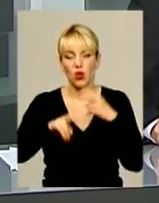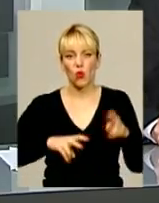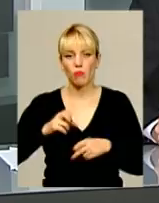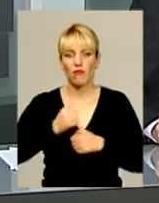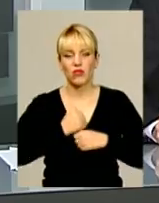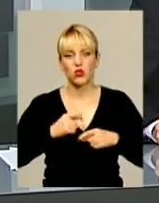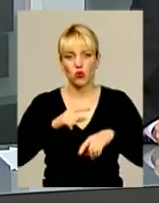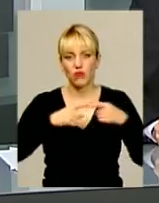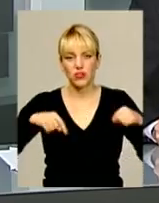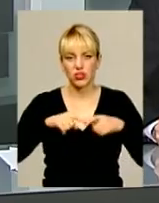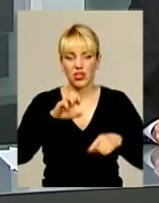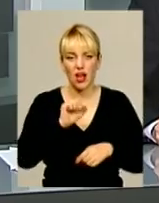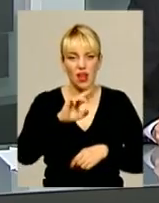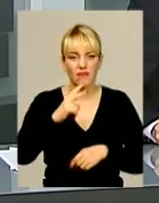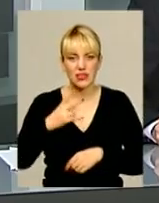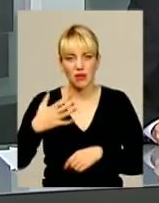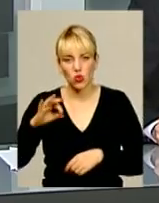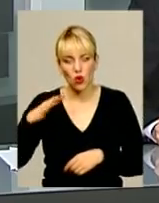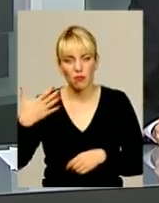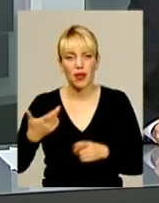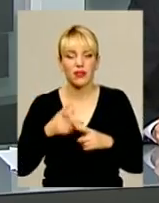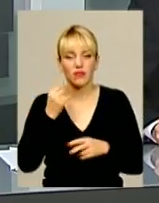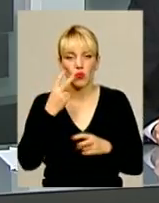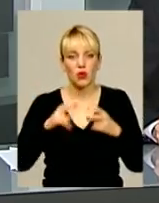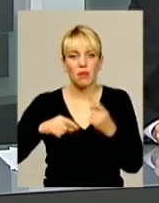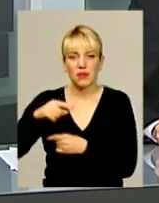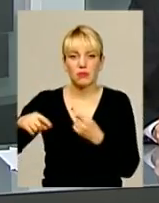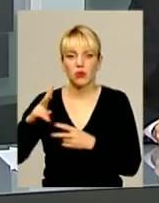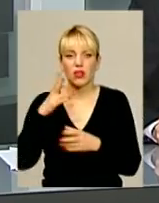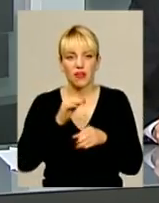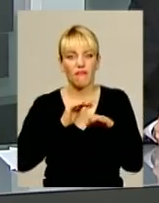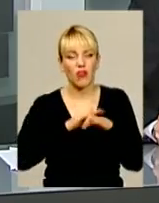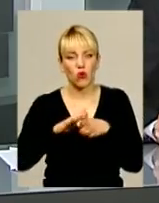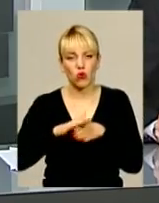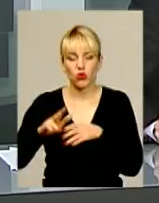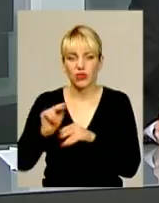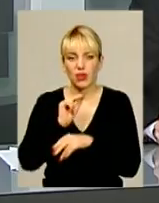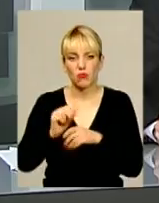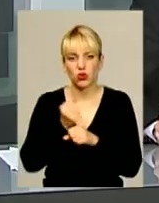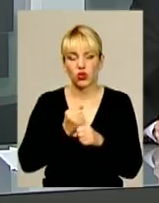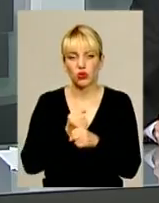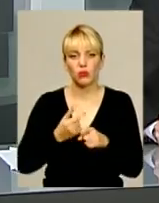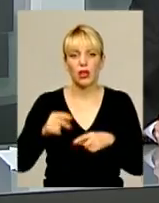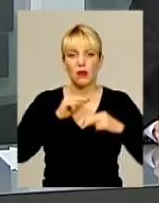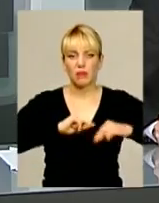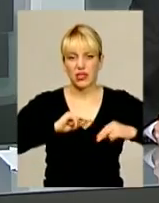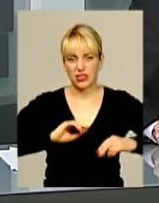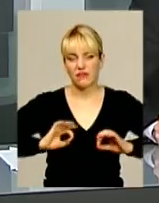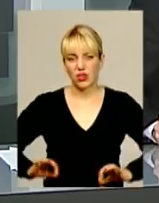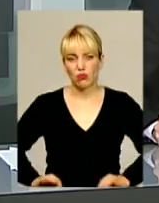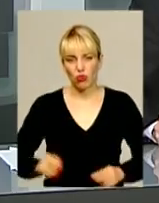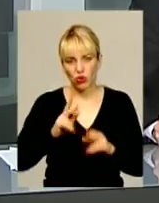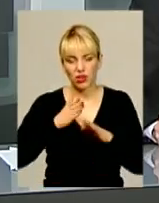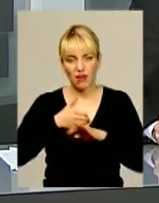частині А-2502 та двох підприємств, які виконували ремонтні роботи. Працівники військової прокуратури навідались